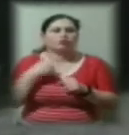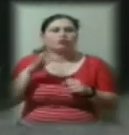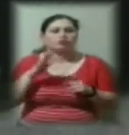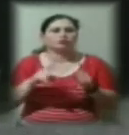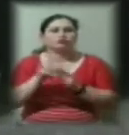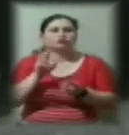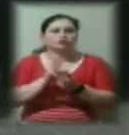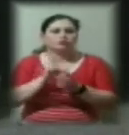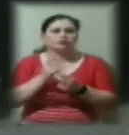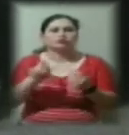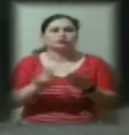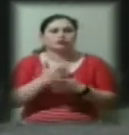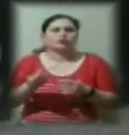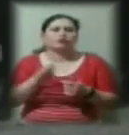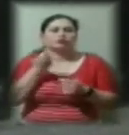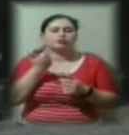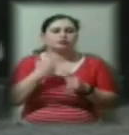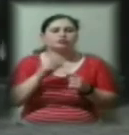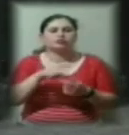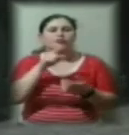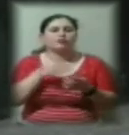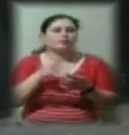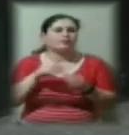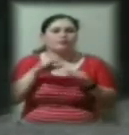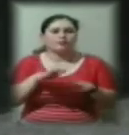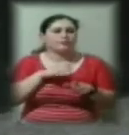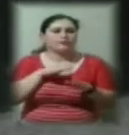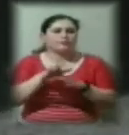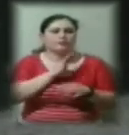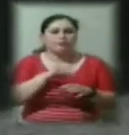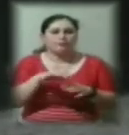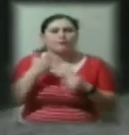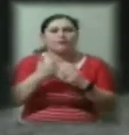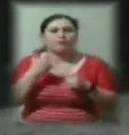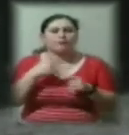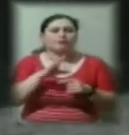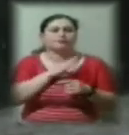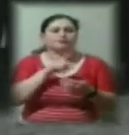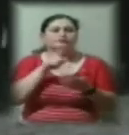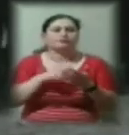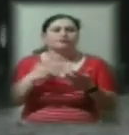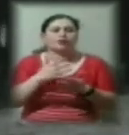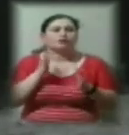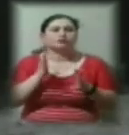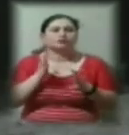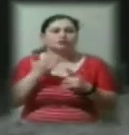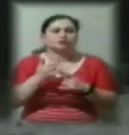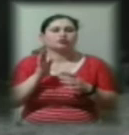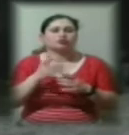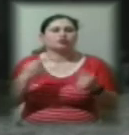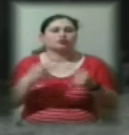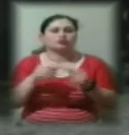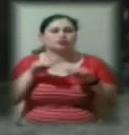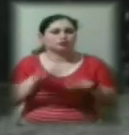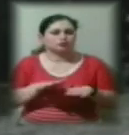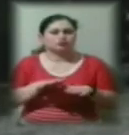власником, але питання до кінця не було вирішено. Сьогодні було питання, яке тільки зараз було остаточно вирішене. Зараз